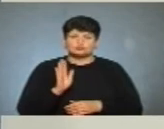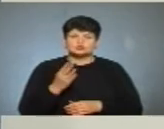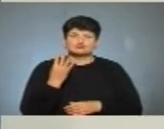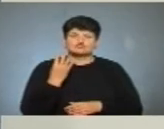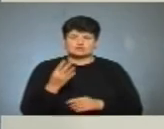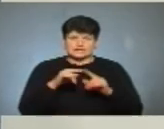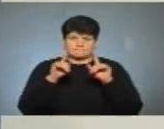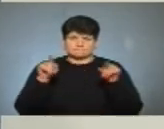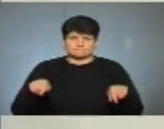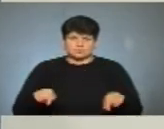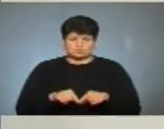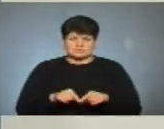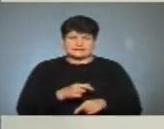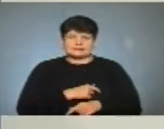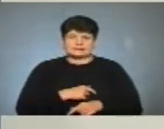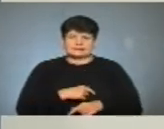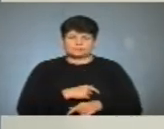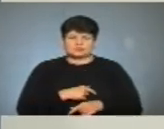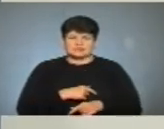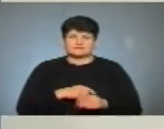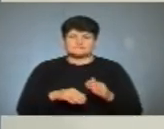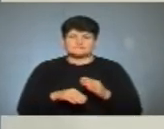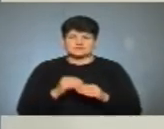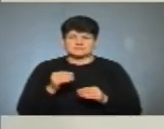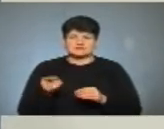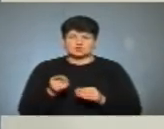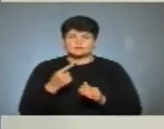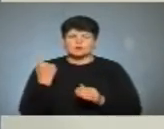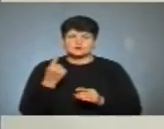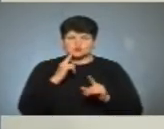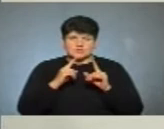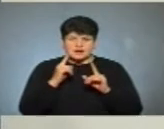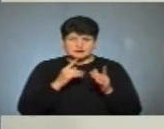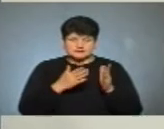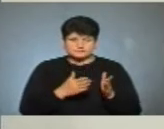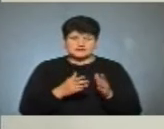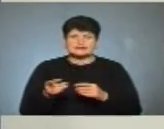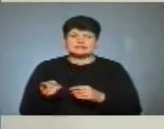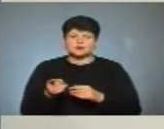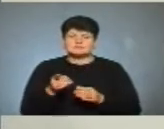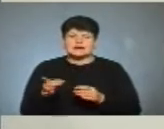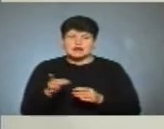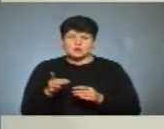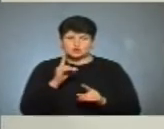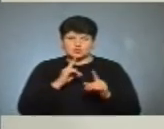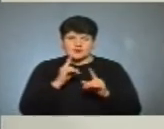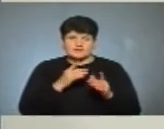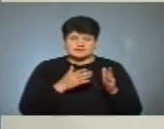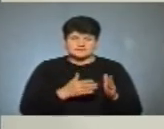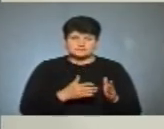бюлетені, депутата з виборів депутатів Тернопільської обласної ради, Тернопільської районної ради,